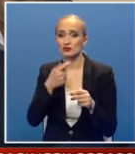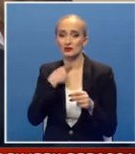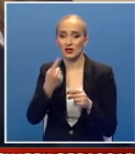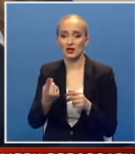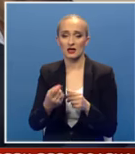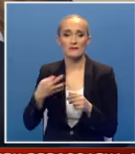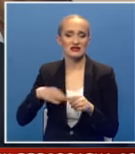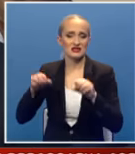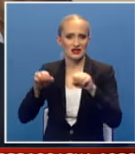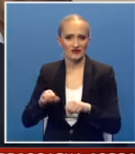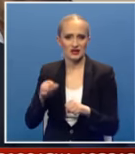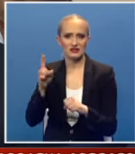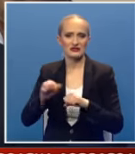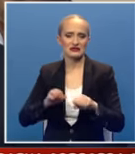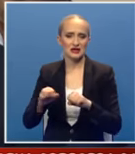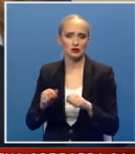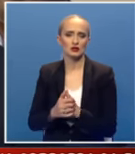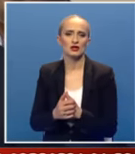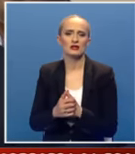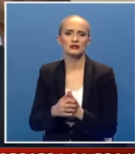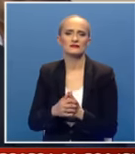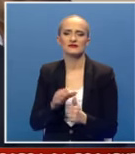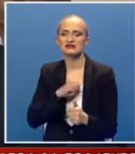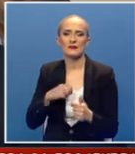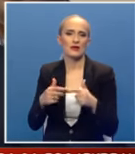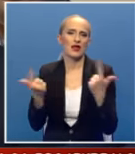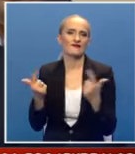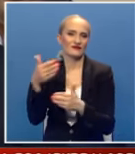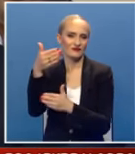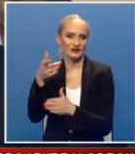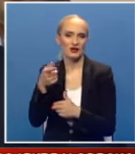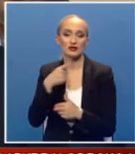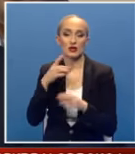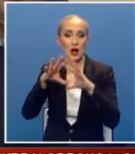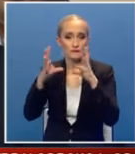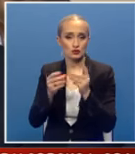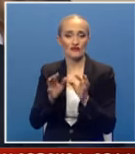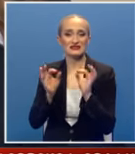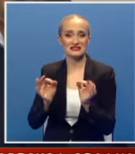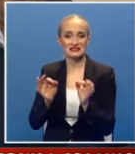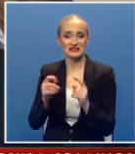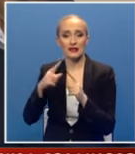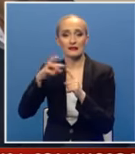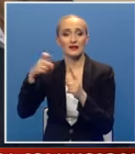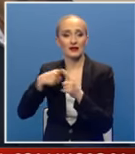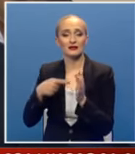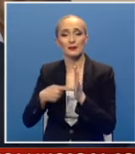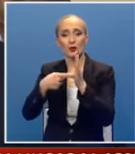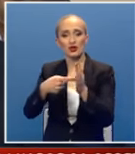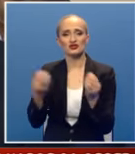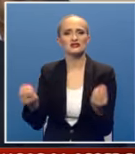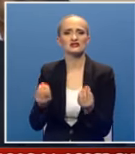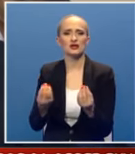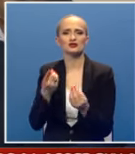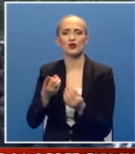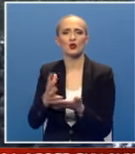predsjednik vlade i direktor samog javnog preduzeća, da će absolutno ovaj sistem tek da pokaže ono zašto